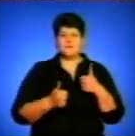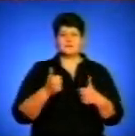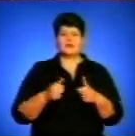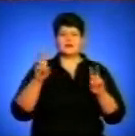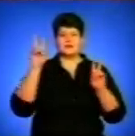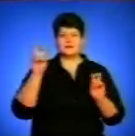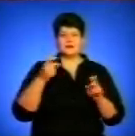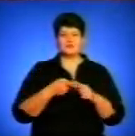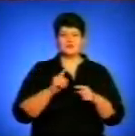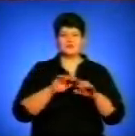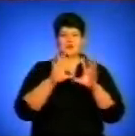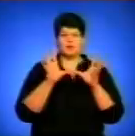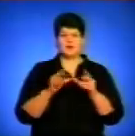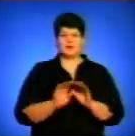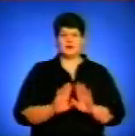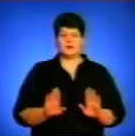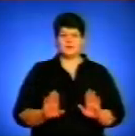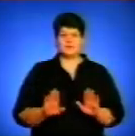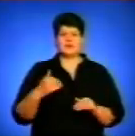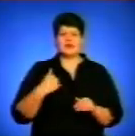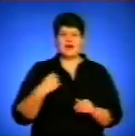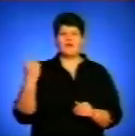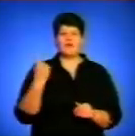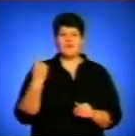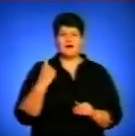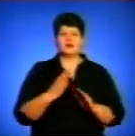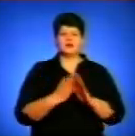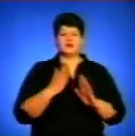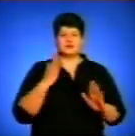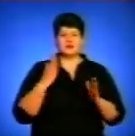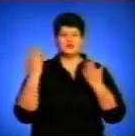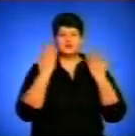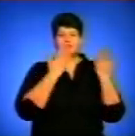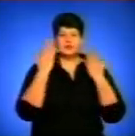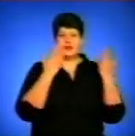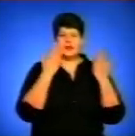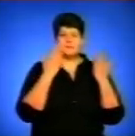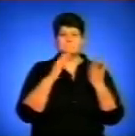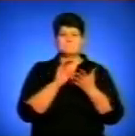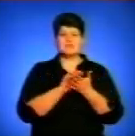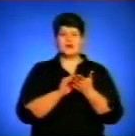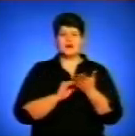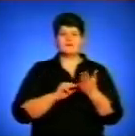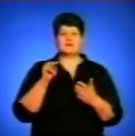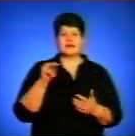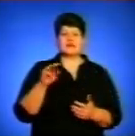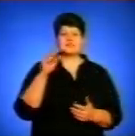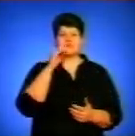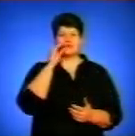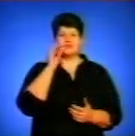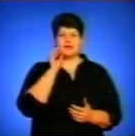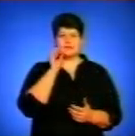тему» повністю не охоплює. Я в першу чергу читала біографію Тараса Шевченка, також,